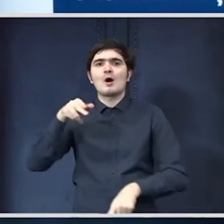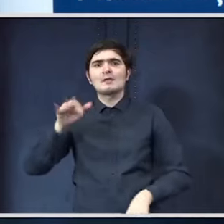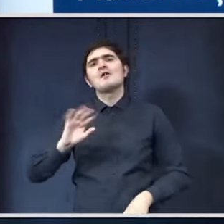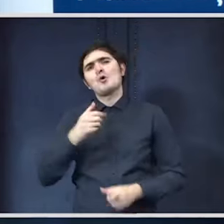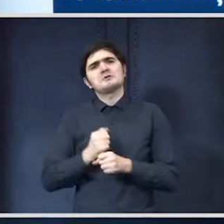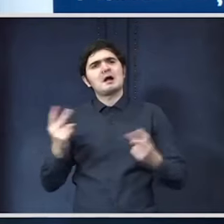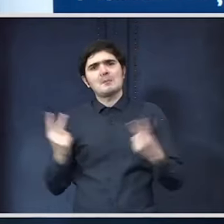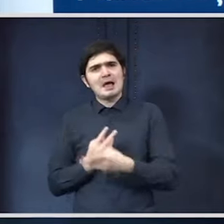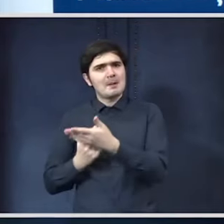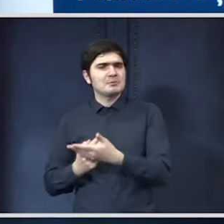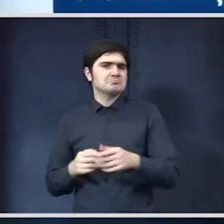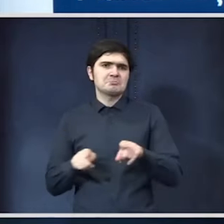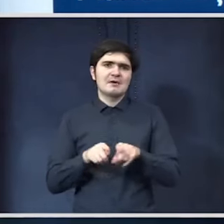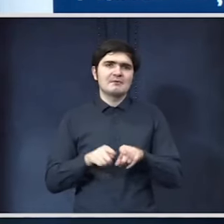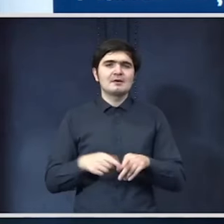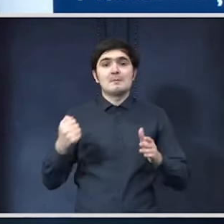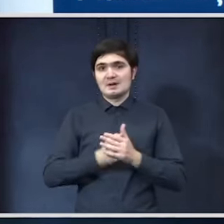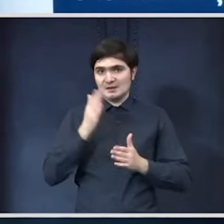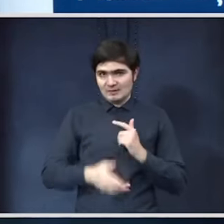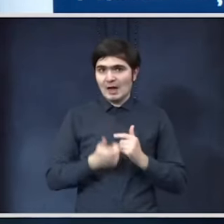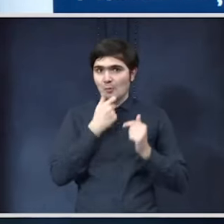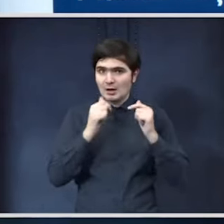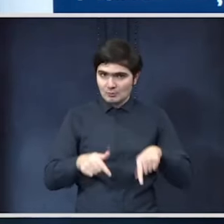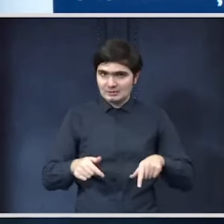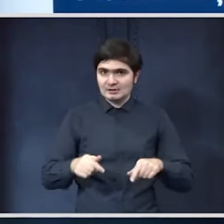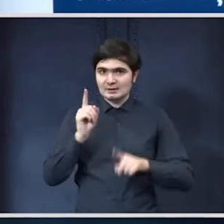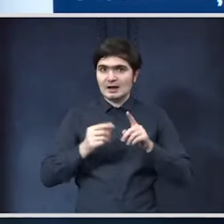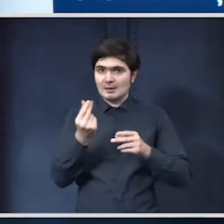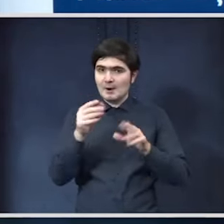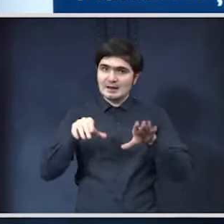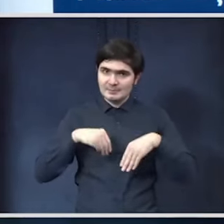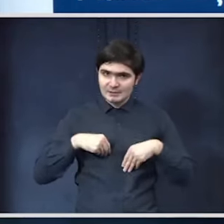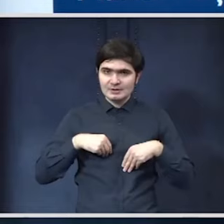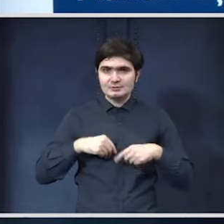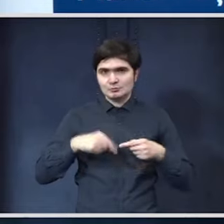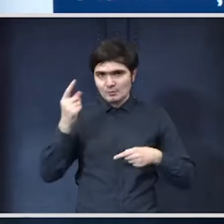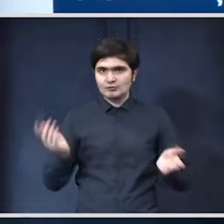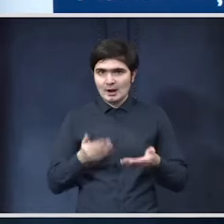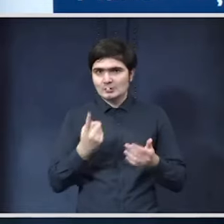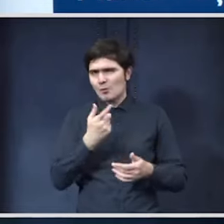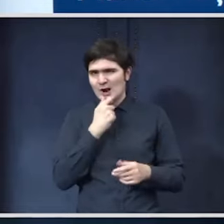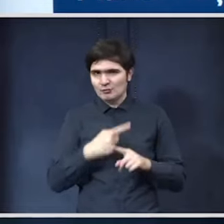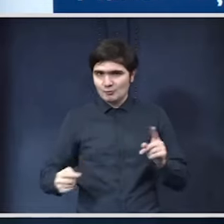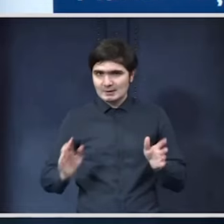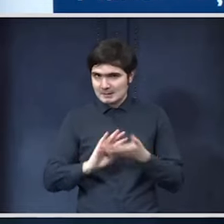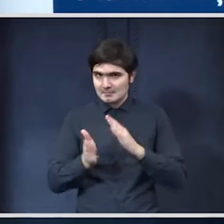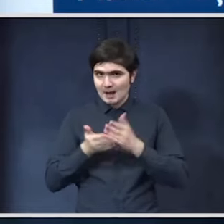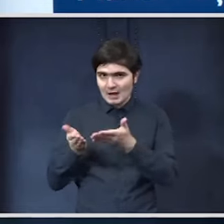foarte multe care pot fi făcut rapid deci până la finalul anului să spunem odază ce sunt primiți banii să zic sau până un an jumate